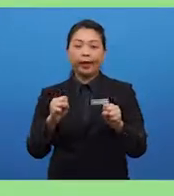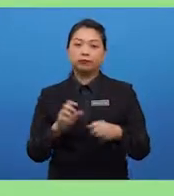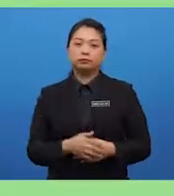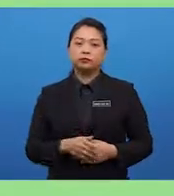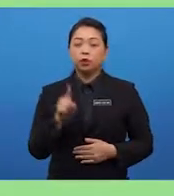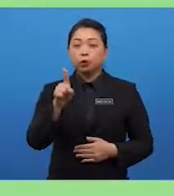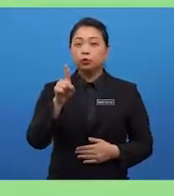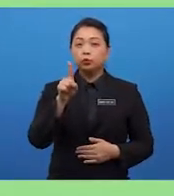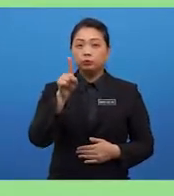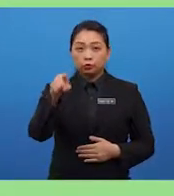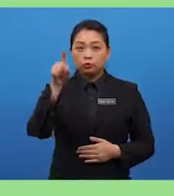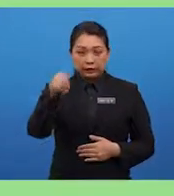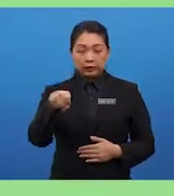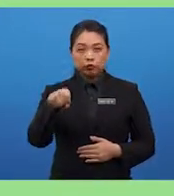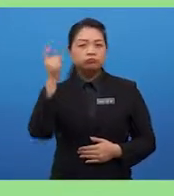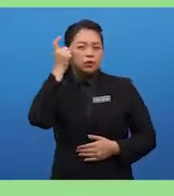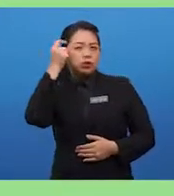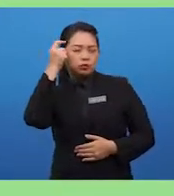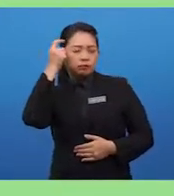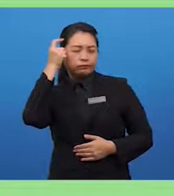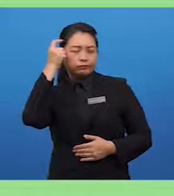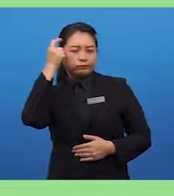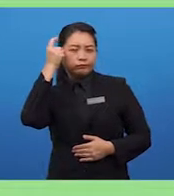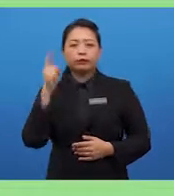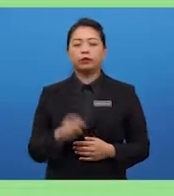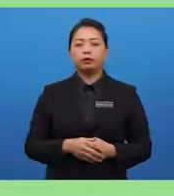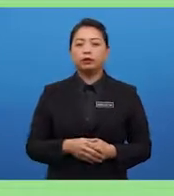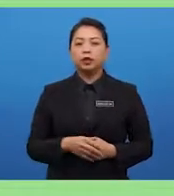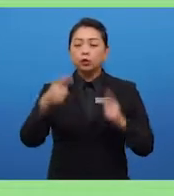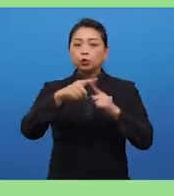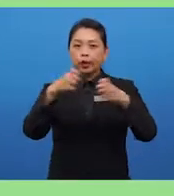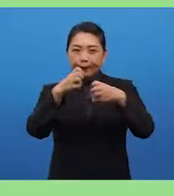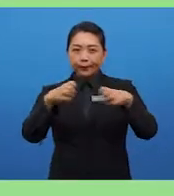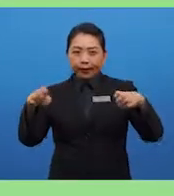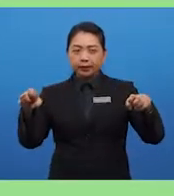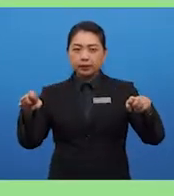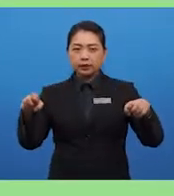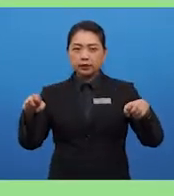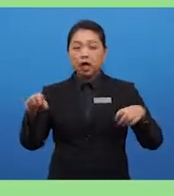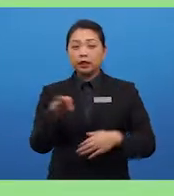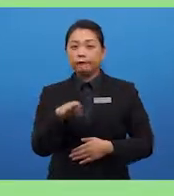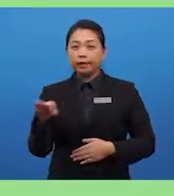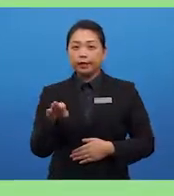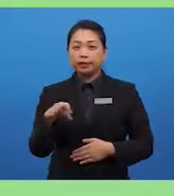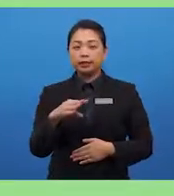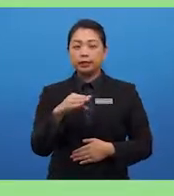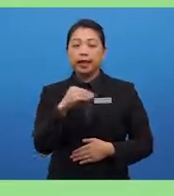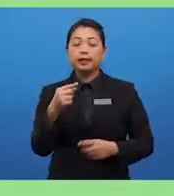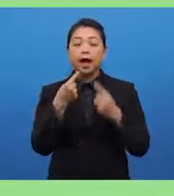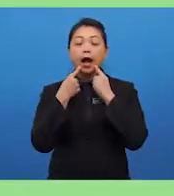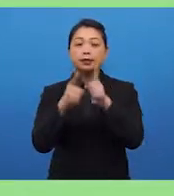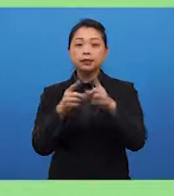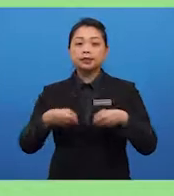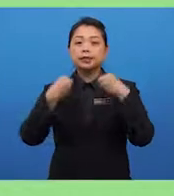you need to brainstorm ideas in order to elaborate on the factor or answer given to you.